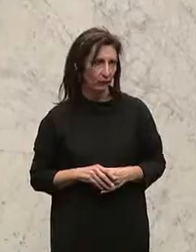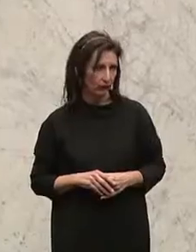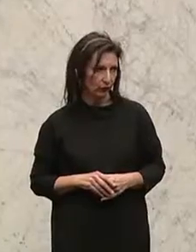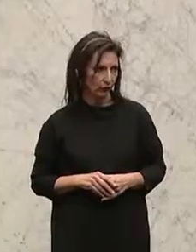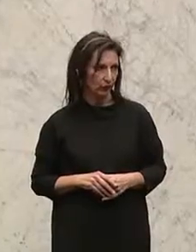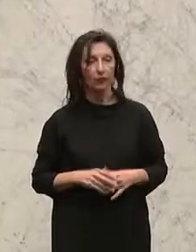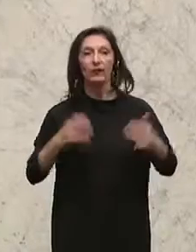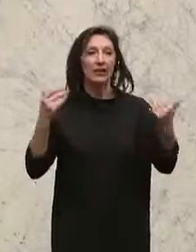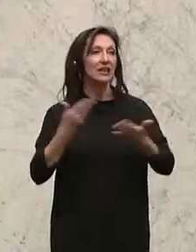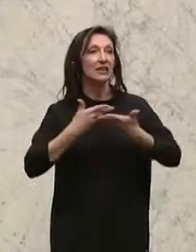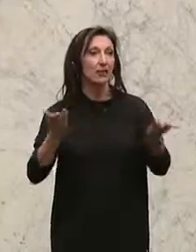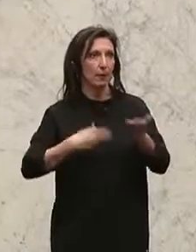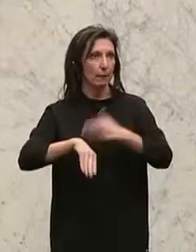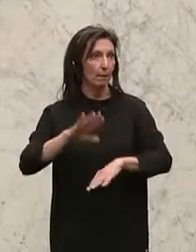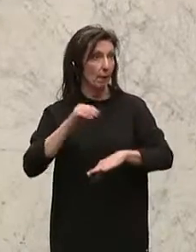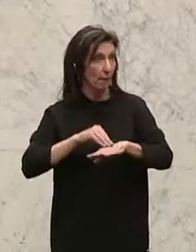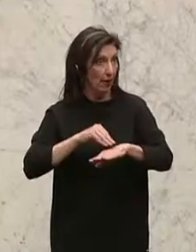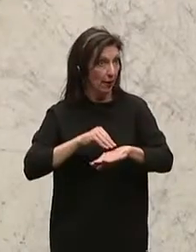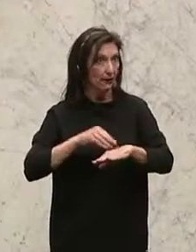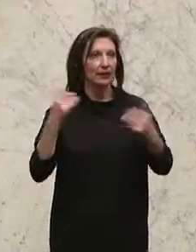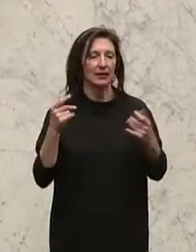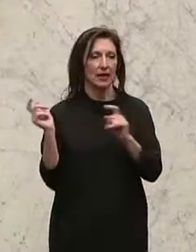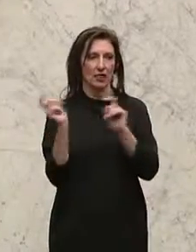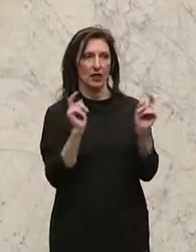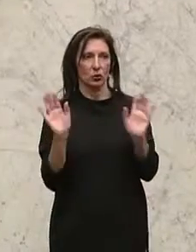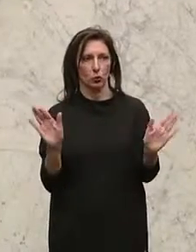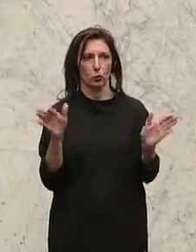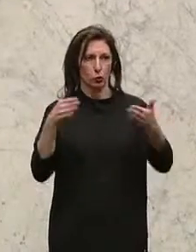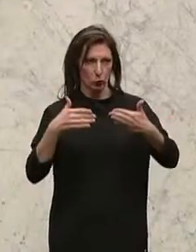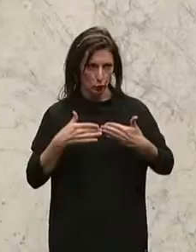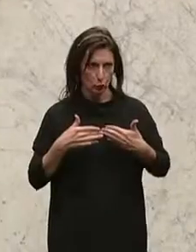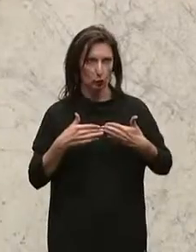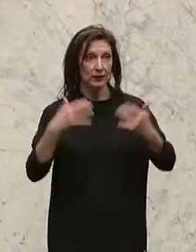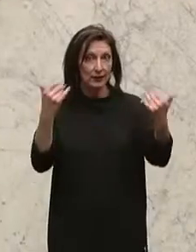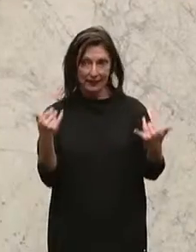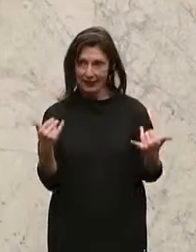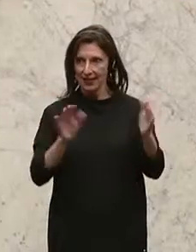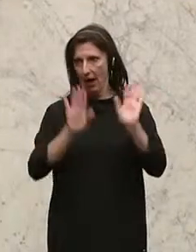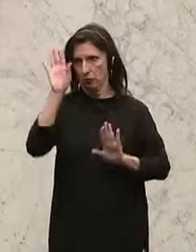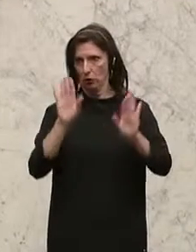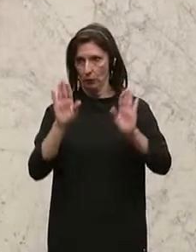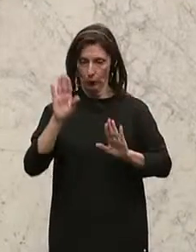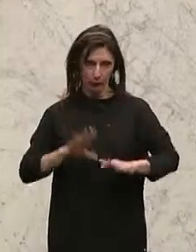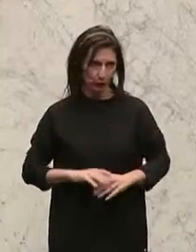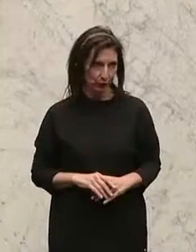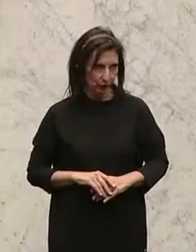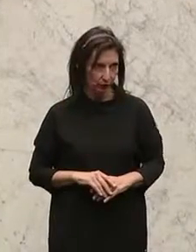Zum Wort ist niemand mehr gemeldet. Die Debatte ist geschlossen. Wir kommen zur Abstimmung